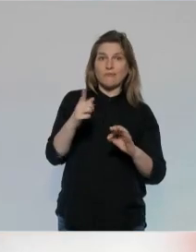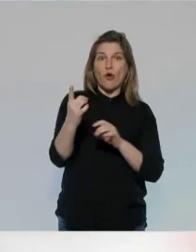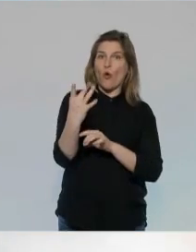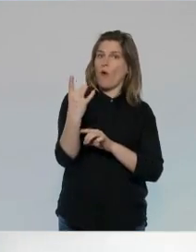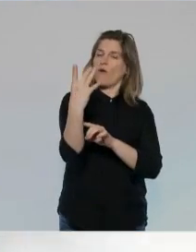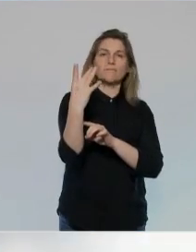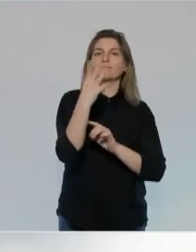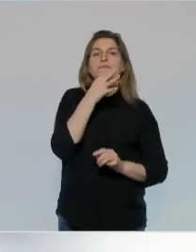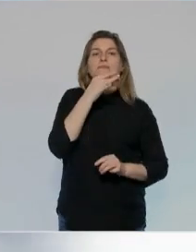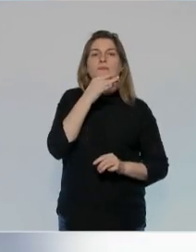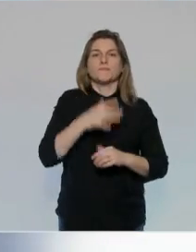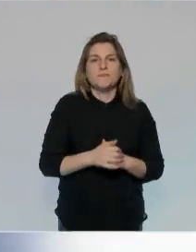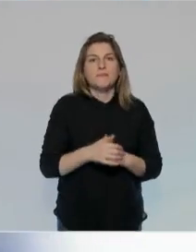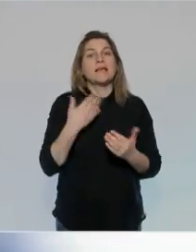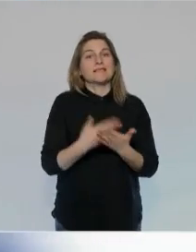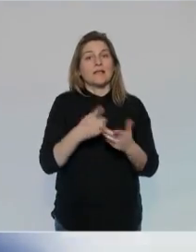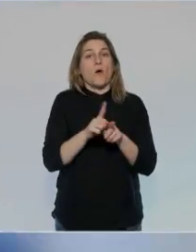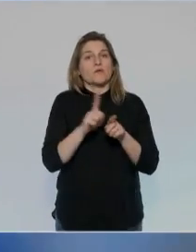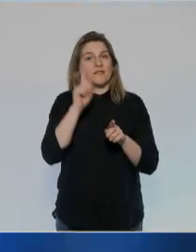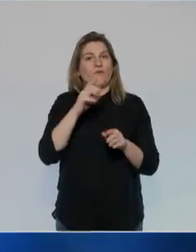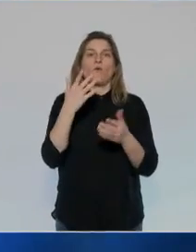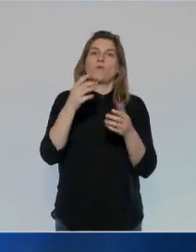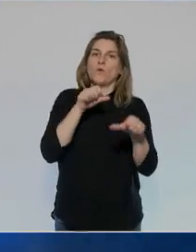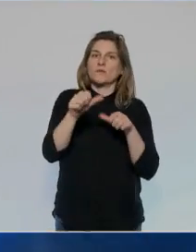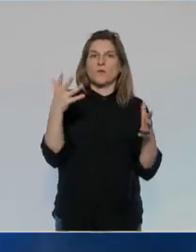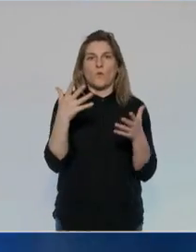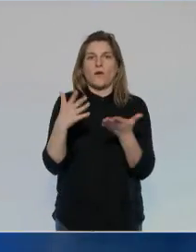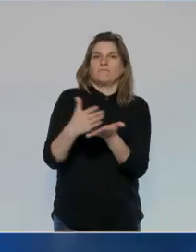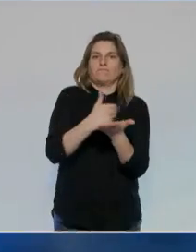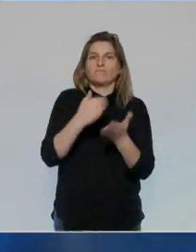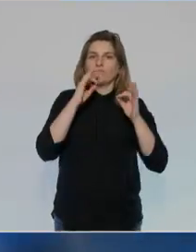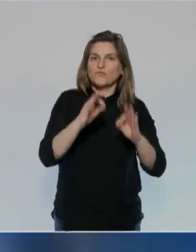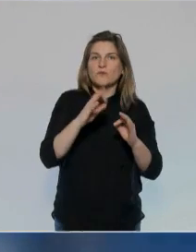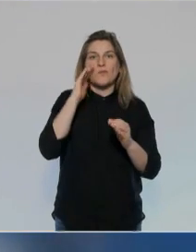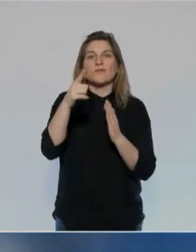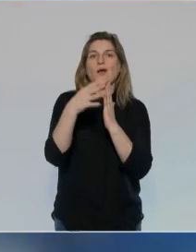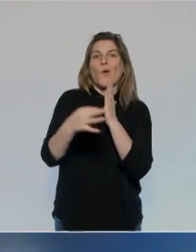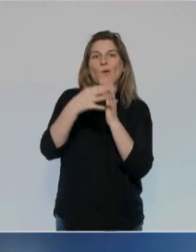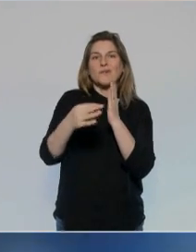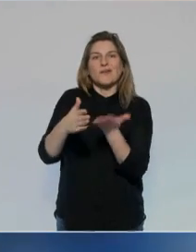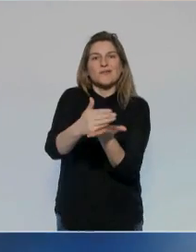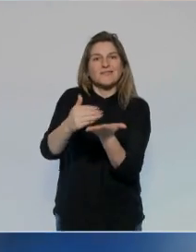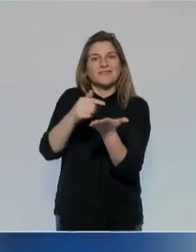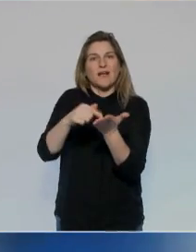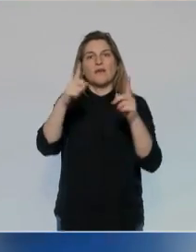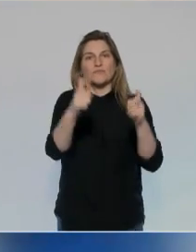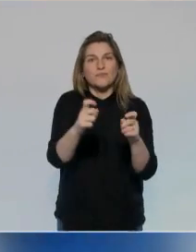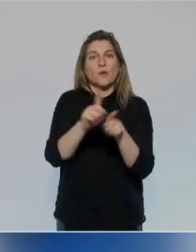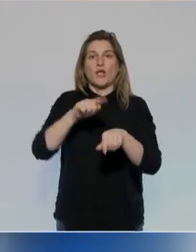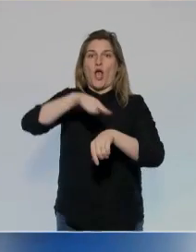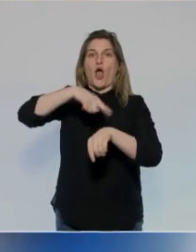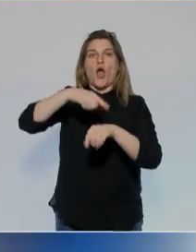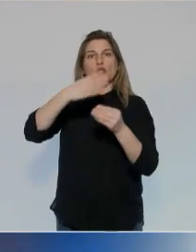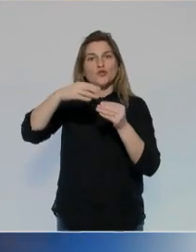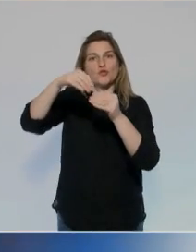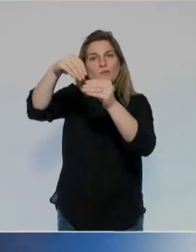remettre le travail en marche, c'est faire en sorte que le travail paye mieux. En supprimant la part des cotisations que vous payez, en revalorisant les heures